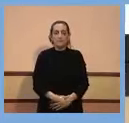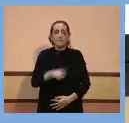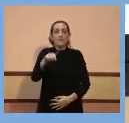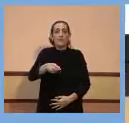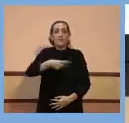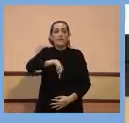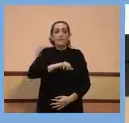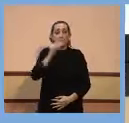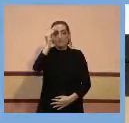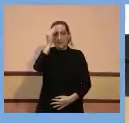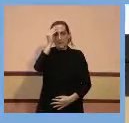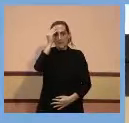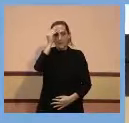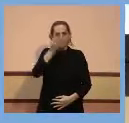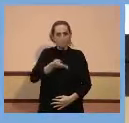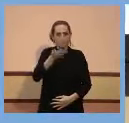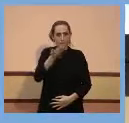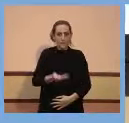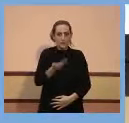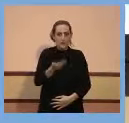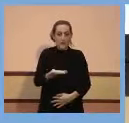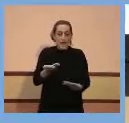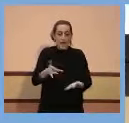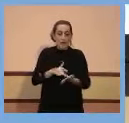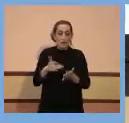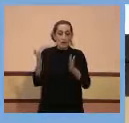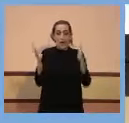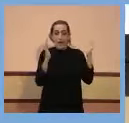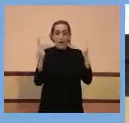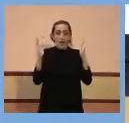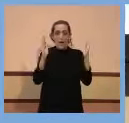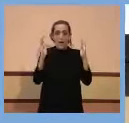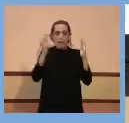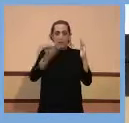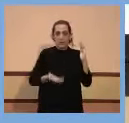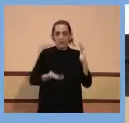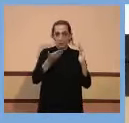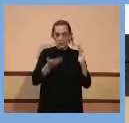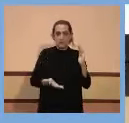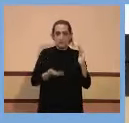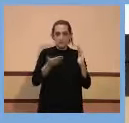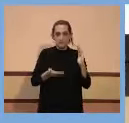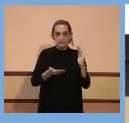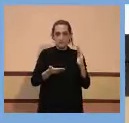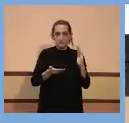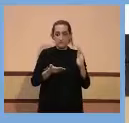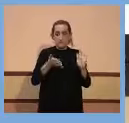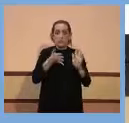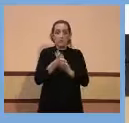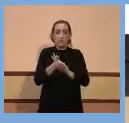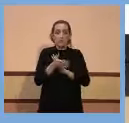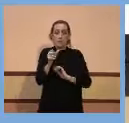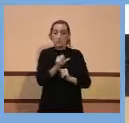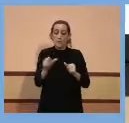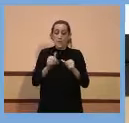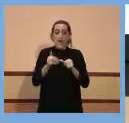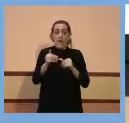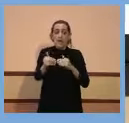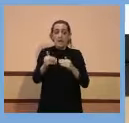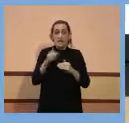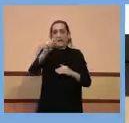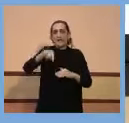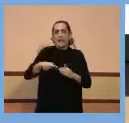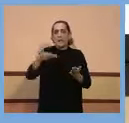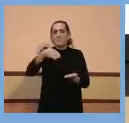També pensem, i això és important, que és un moment important des del punt de vista que en les properes setmanes, mesos,